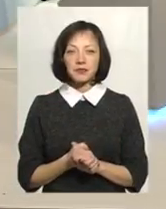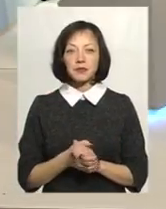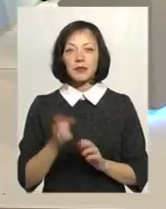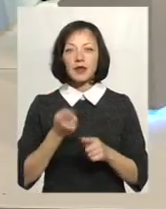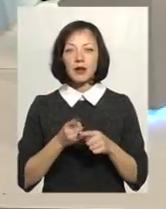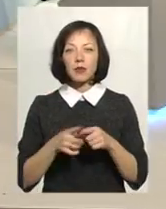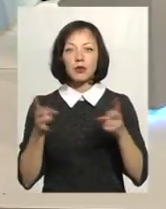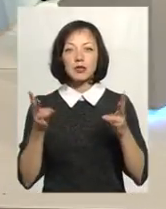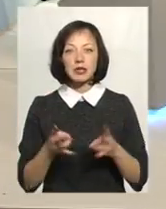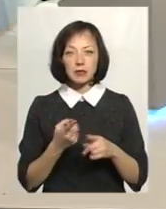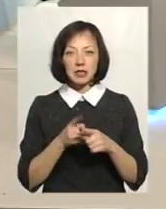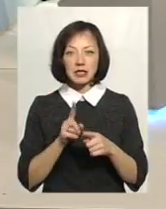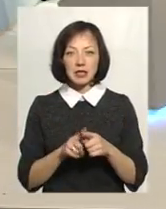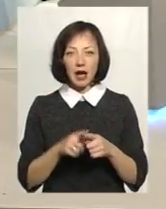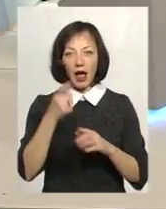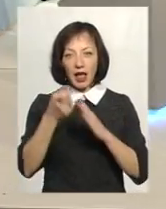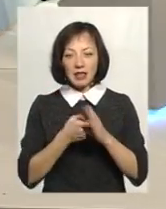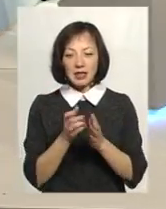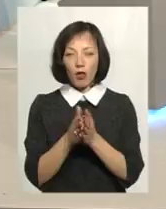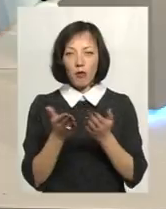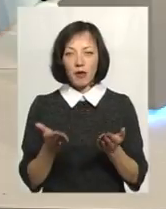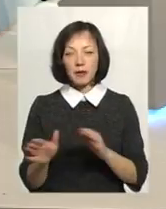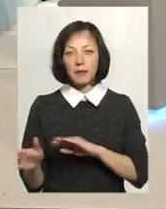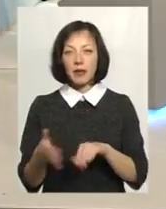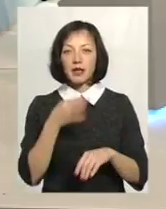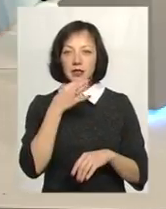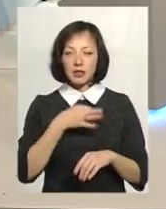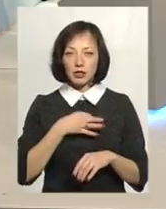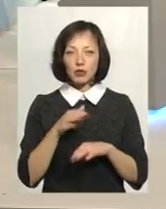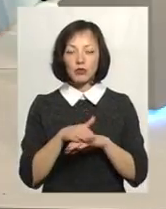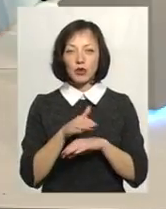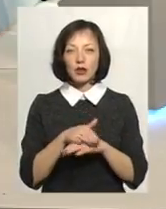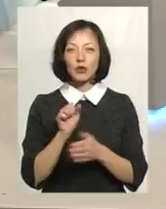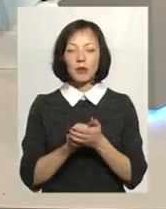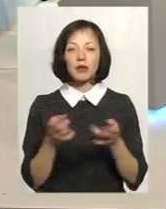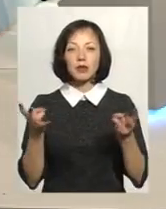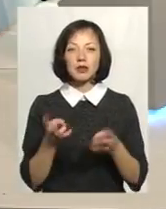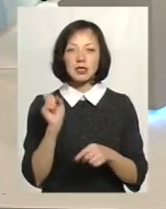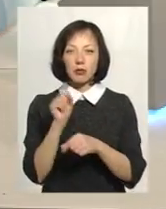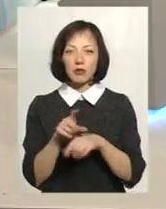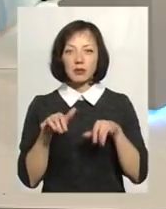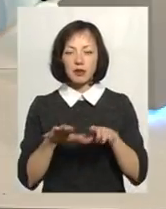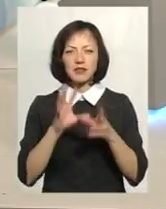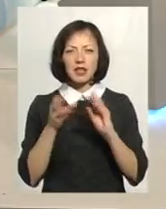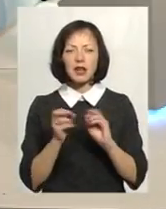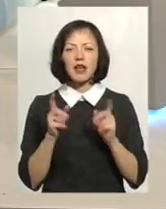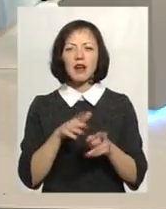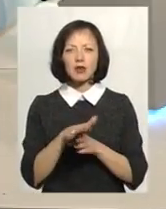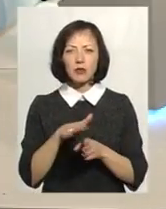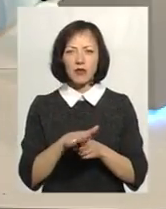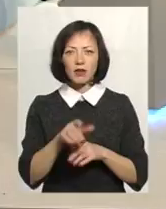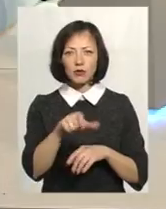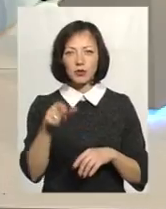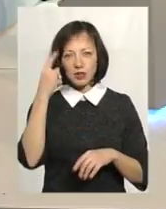Вона потрібна, ця енциклопедія. Я все ж таки хочу, скажіть, будь ласка, які документи потрібні, щоб прийти в архів і замовити справу? Взагалі, як це відбувається, щоб